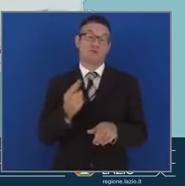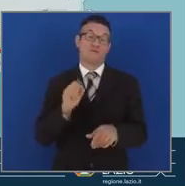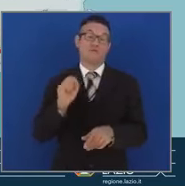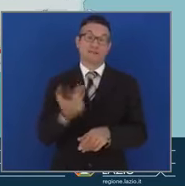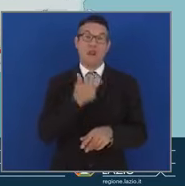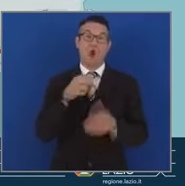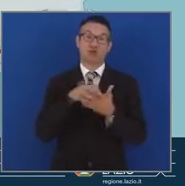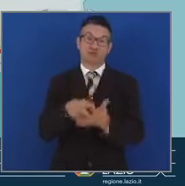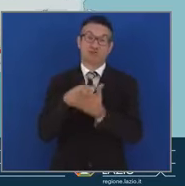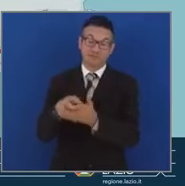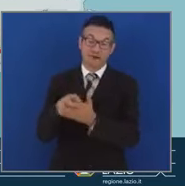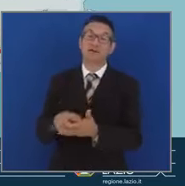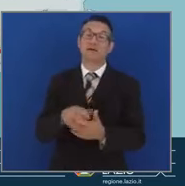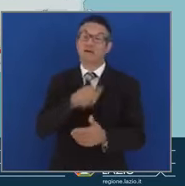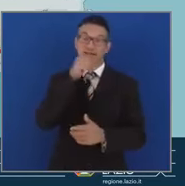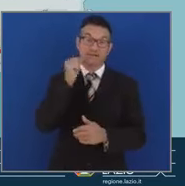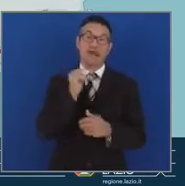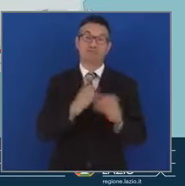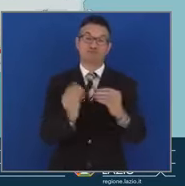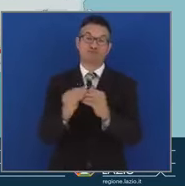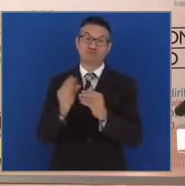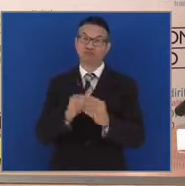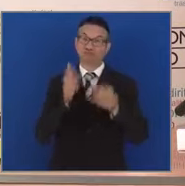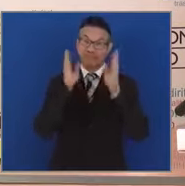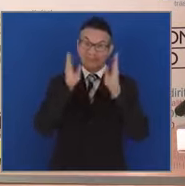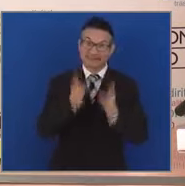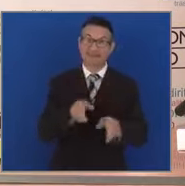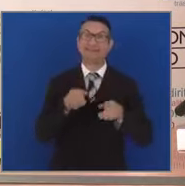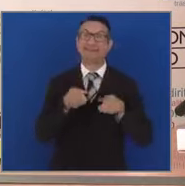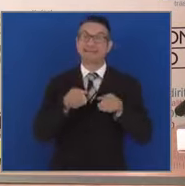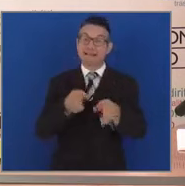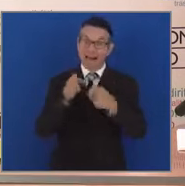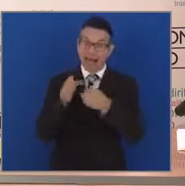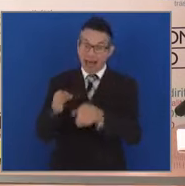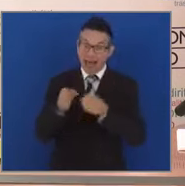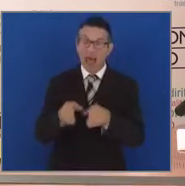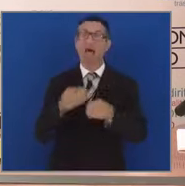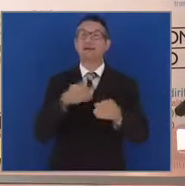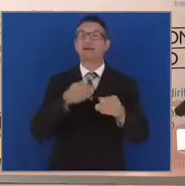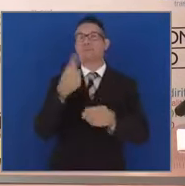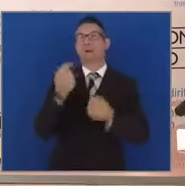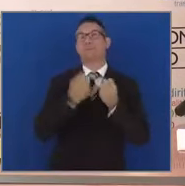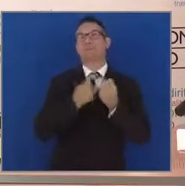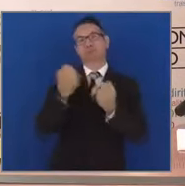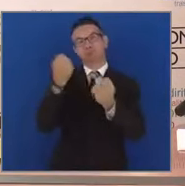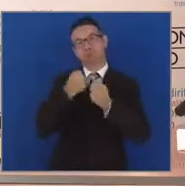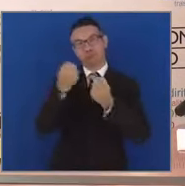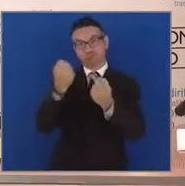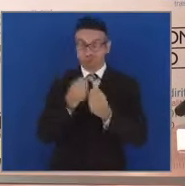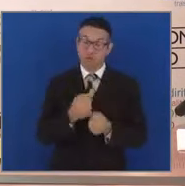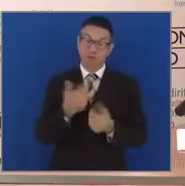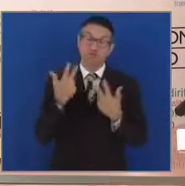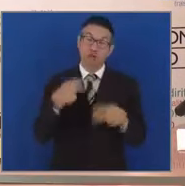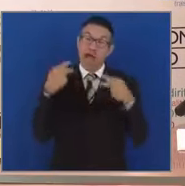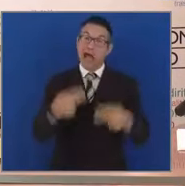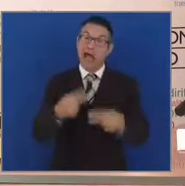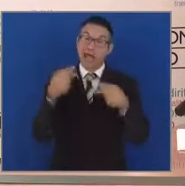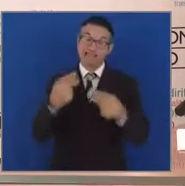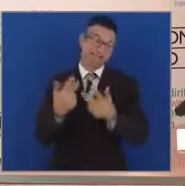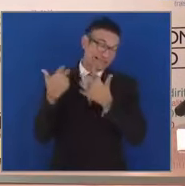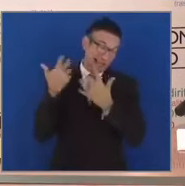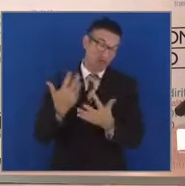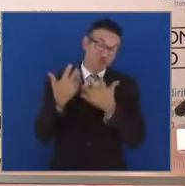infrastrutture sulla mobilità che si richiedono da anni, forse potrei dire da decenni.